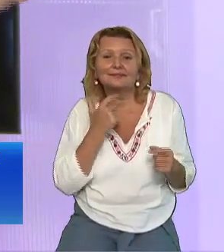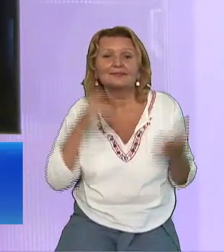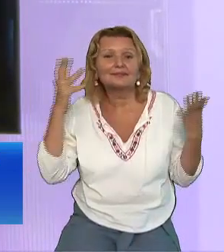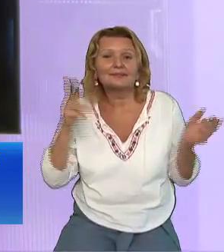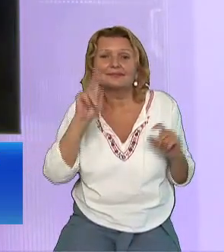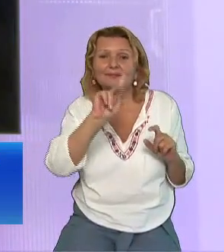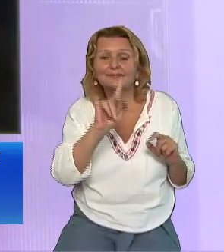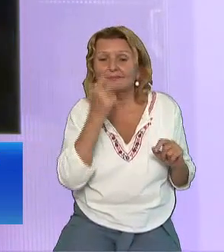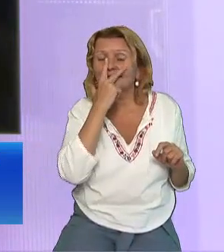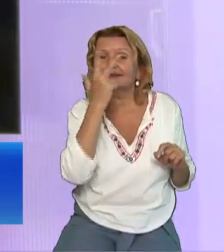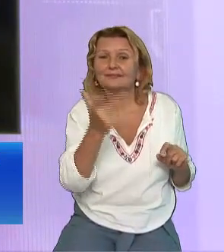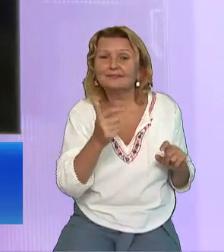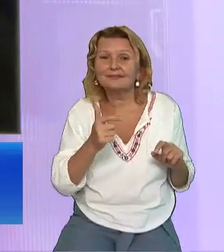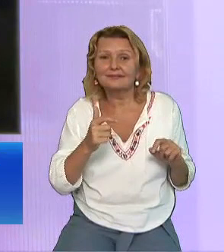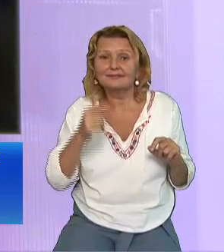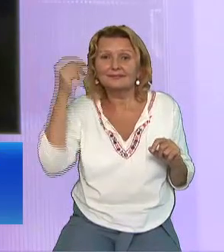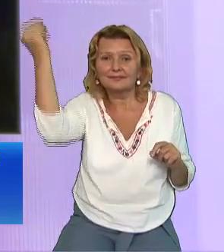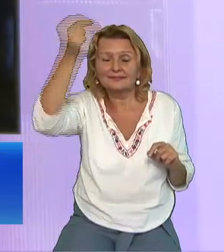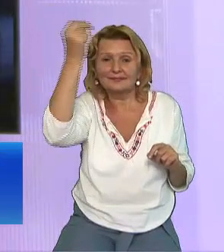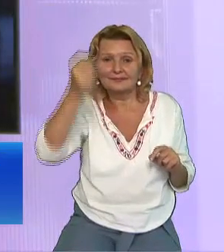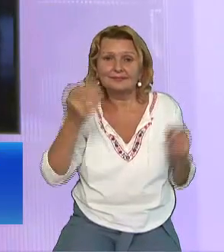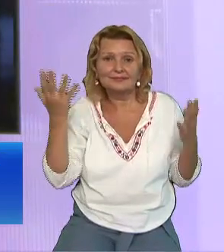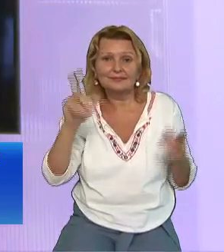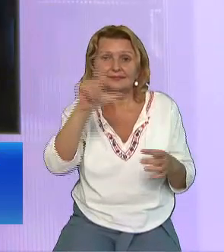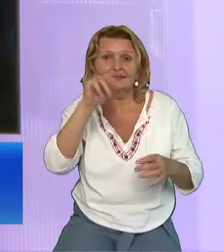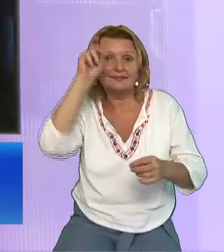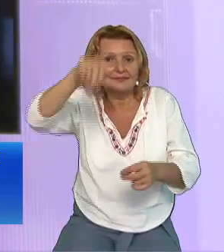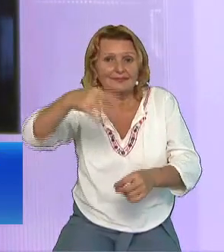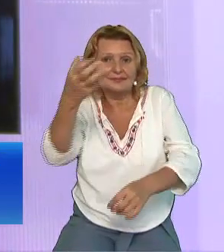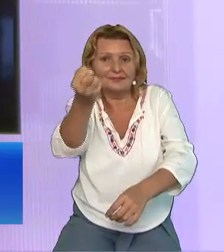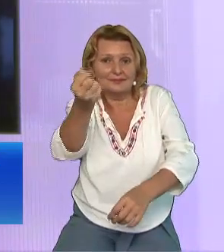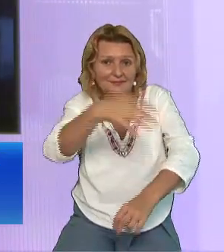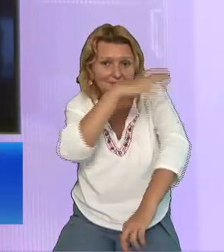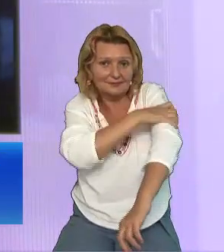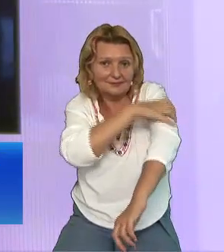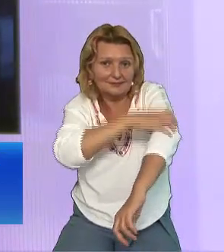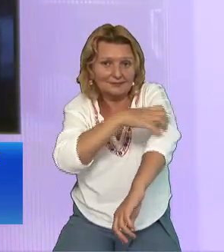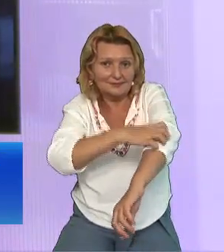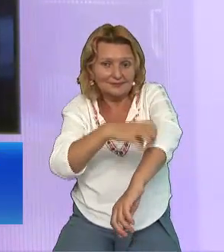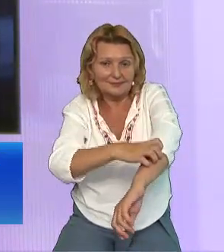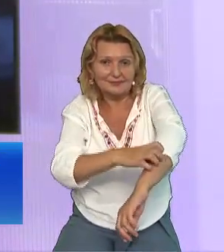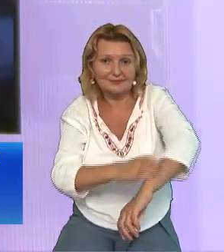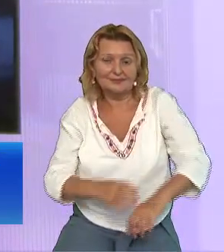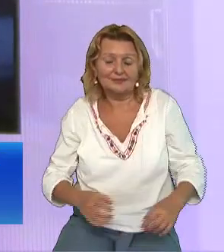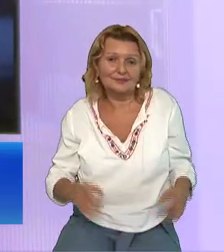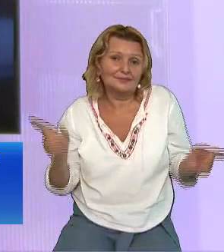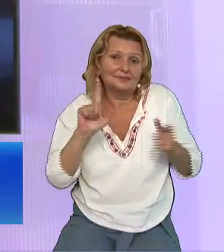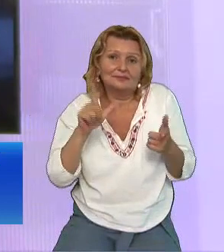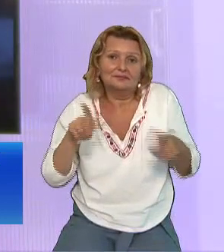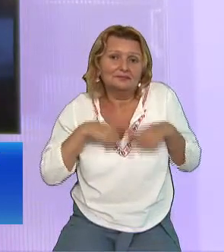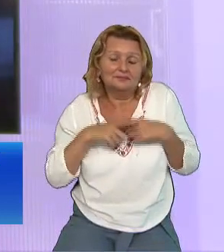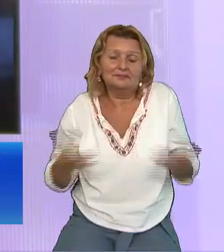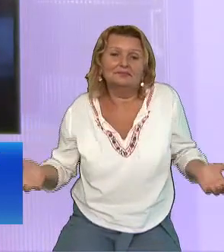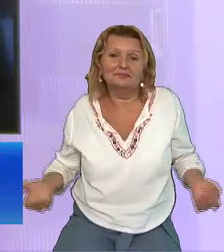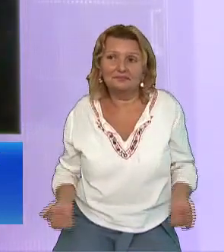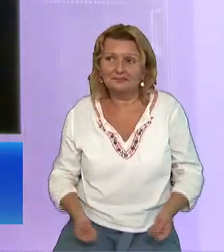Dragul meu Depășește această fază Depășește-o N-ai văzut niciodată undelele electromagnetice Ciprian aici